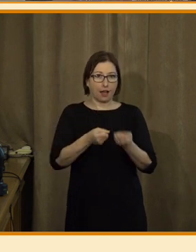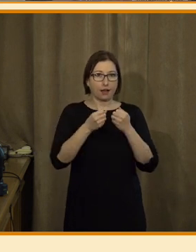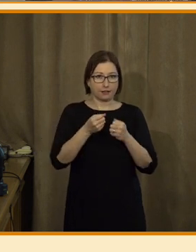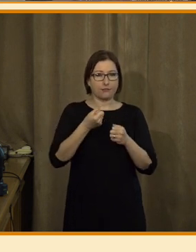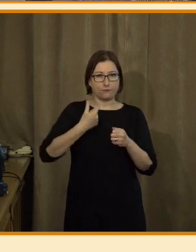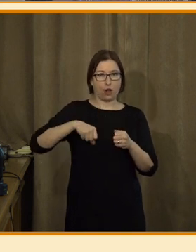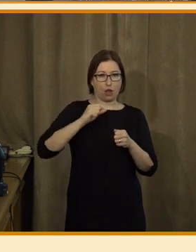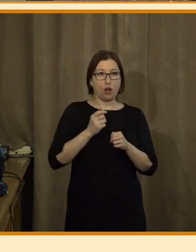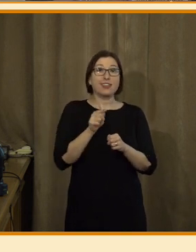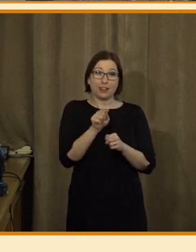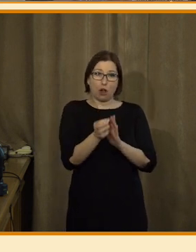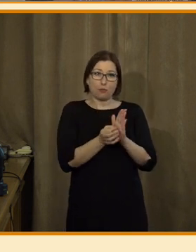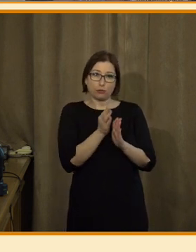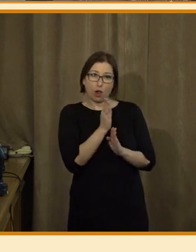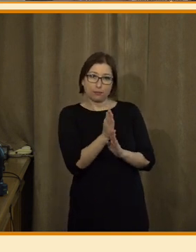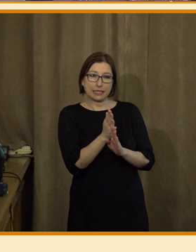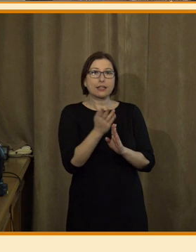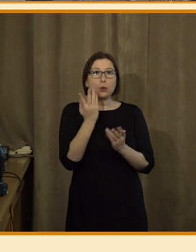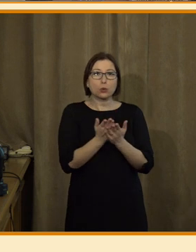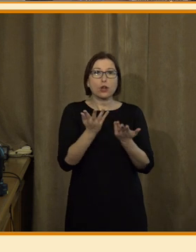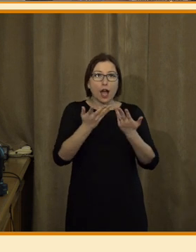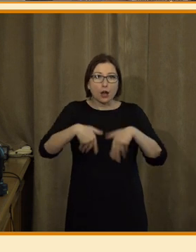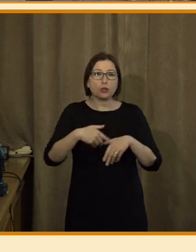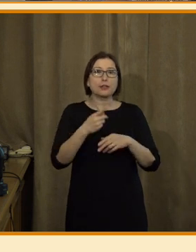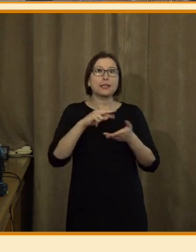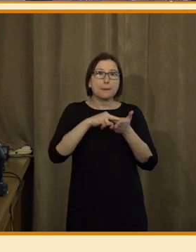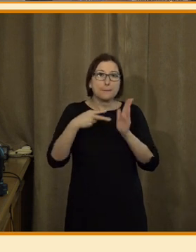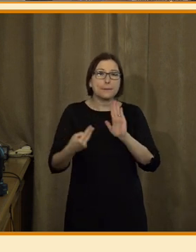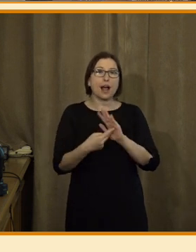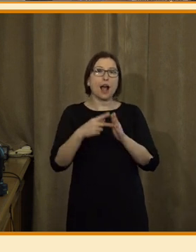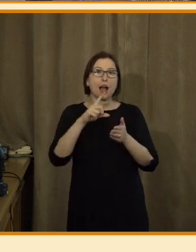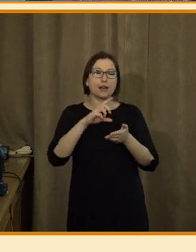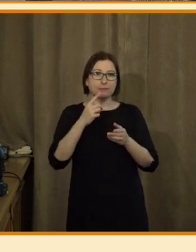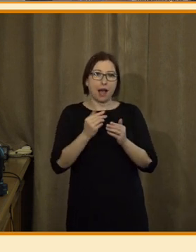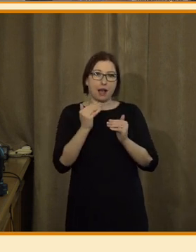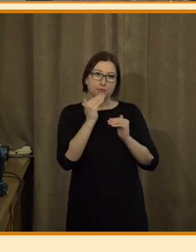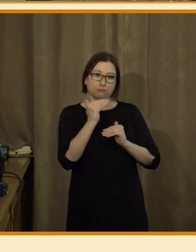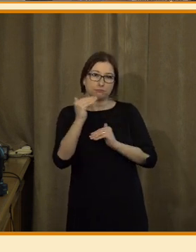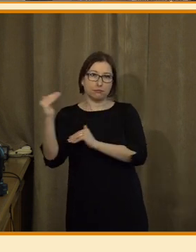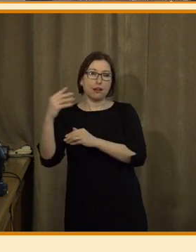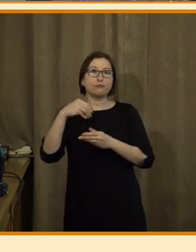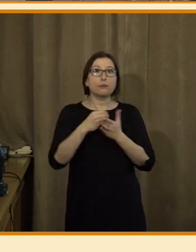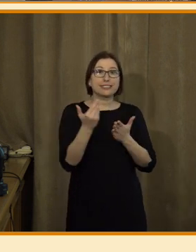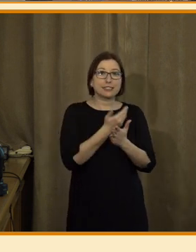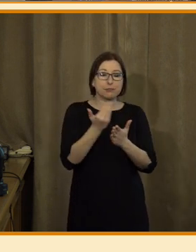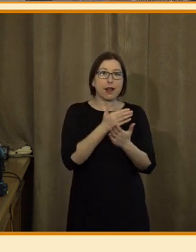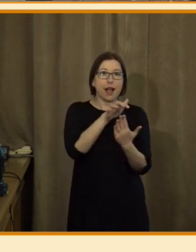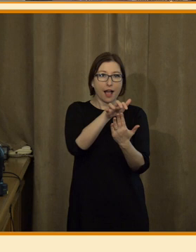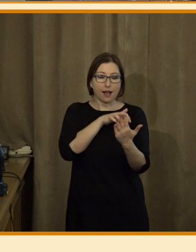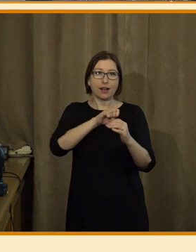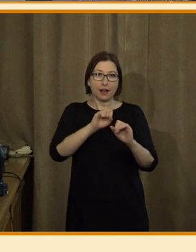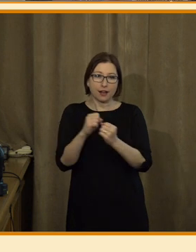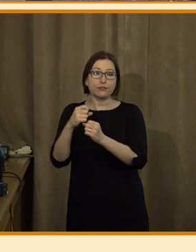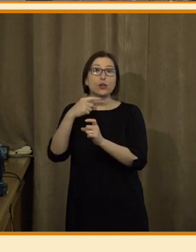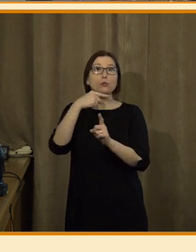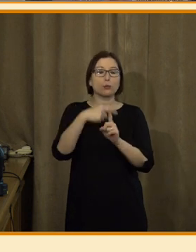tak v té době jsme jednak zautomatizovali tvorbu našich plánovacích modulů, které jsou vedle tvorby zpráv jako takových dalším